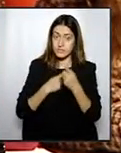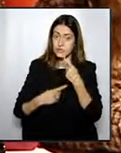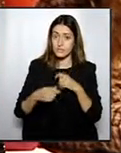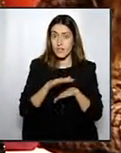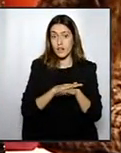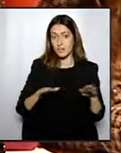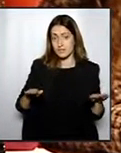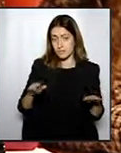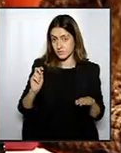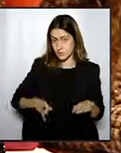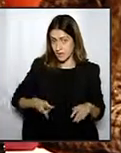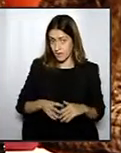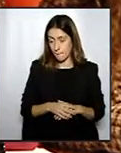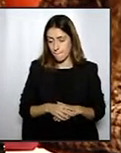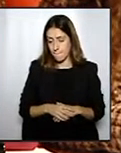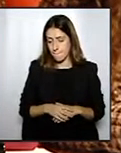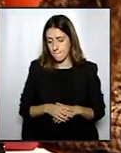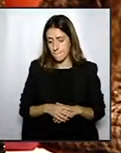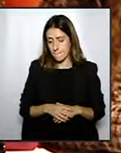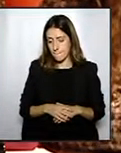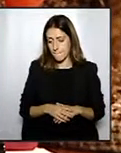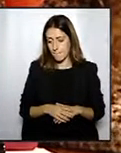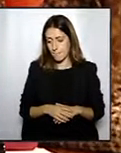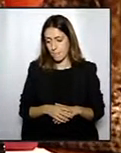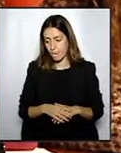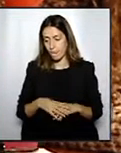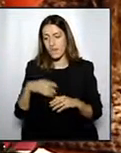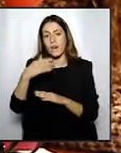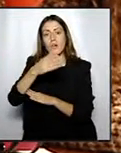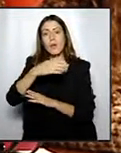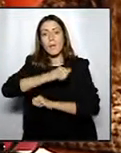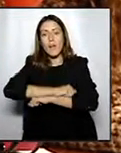Plataforma Bigatana. Hi haurà bandera espanyol al balcó de l'Ajuntament?